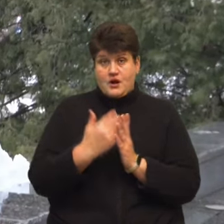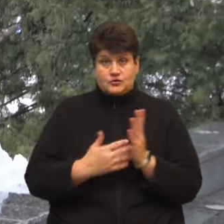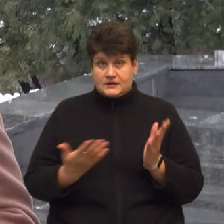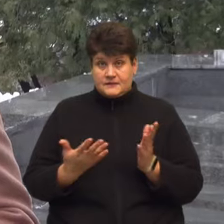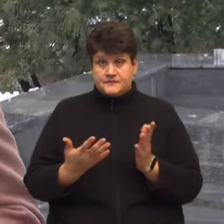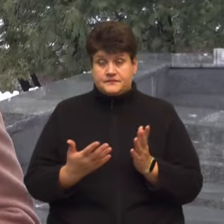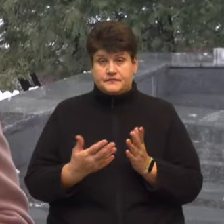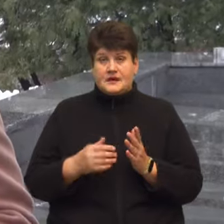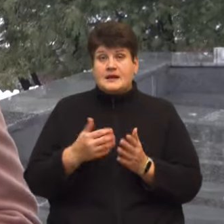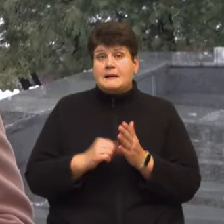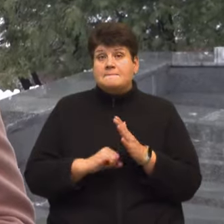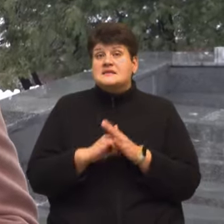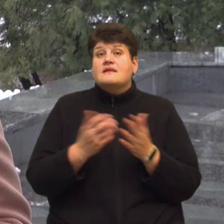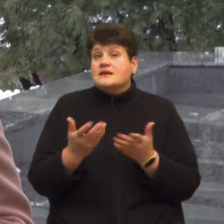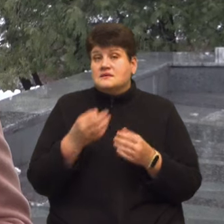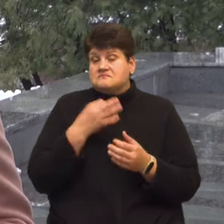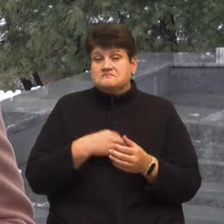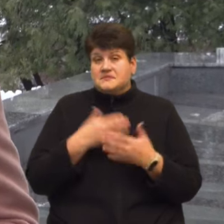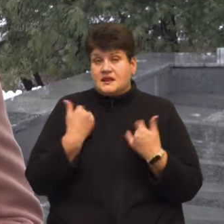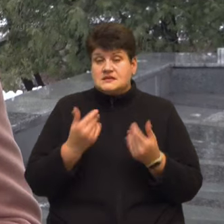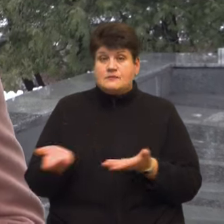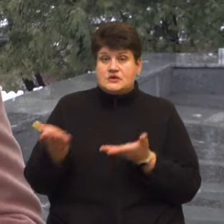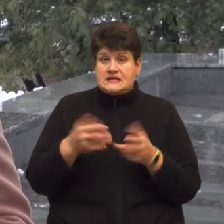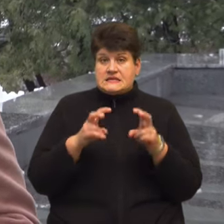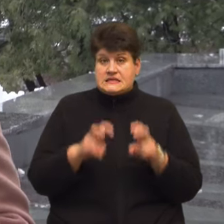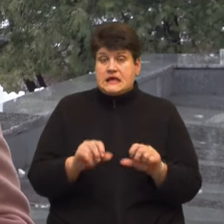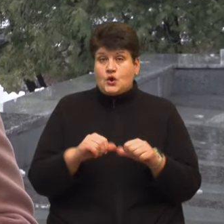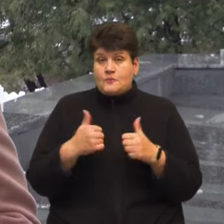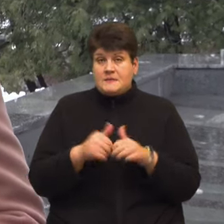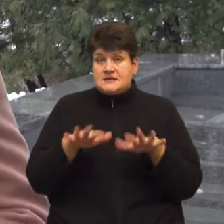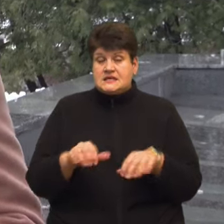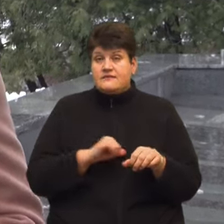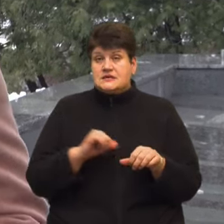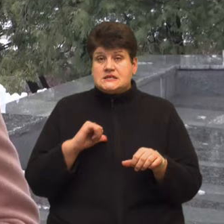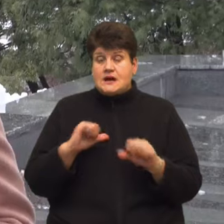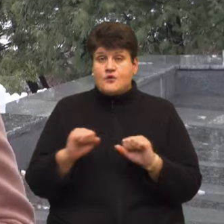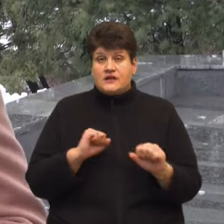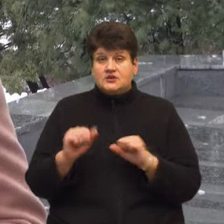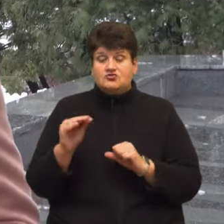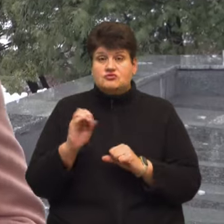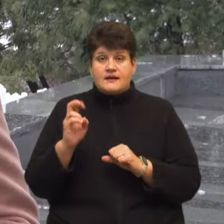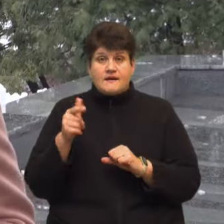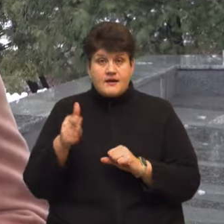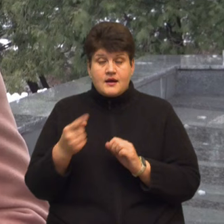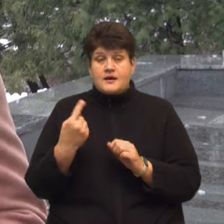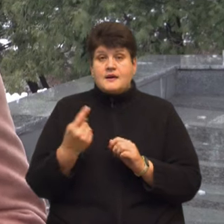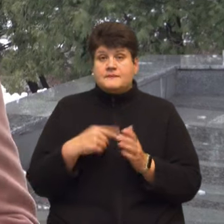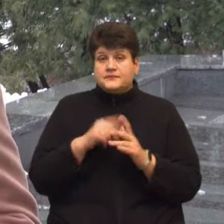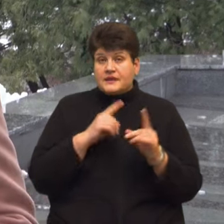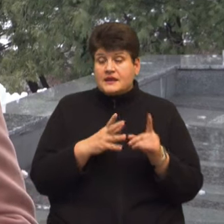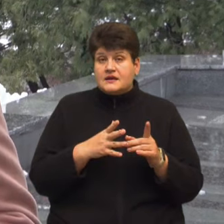не повідомляли. Нас запросили на засідання комісії з місцевого самоврядування ТЖКГ обласної ради 22 листопада, де